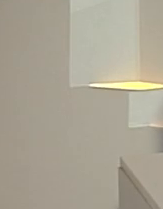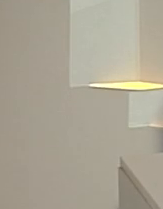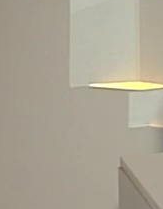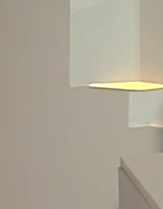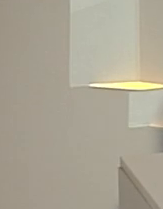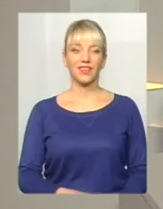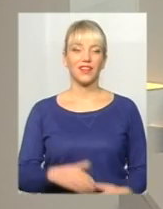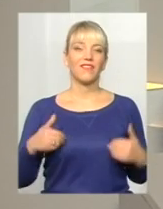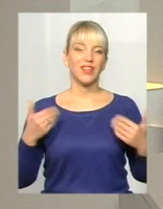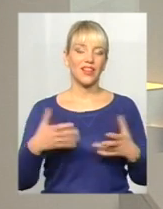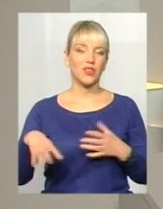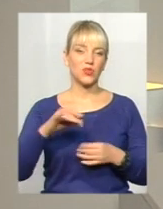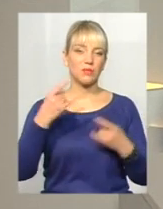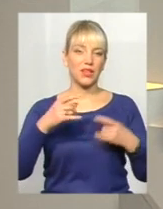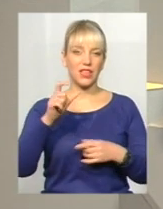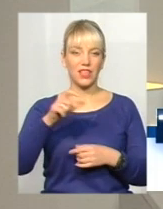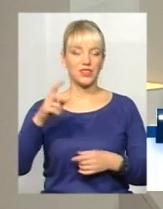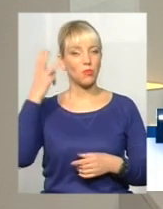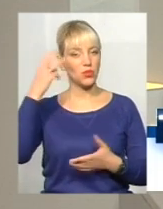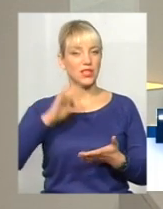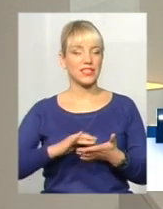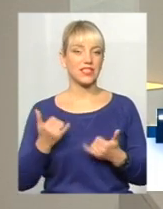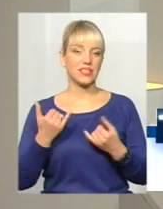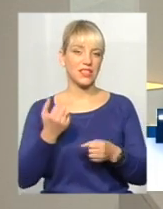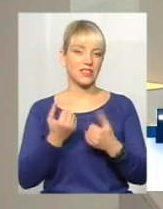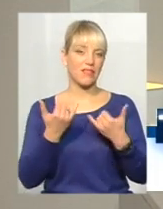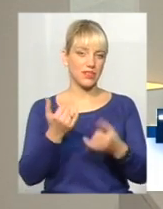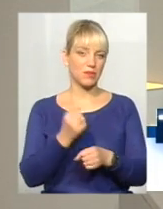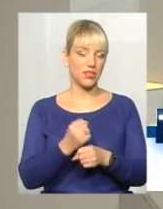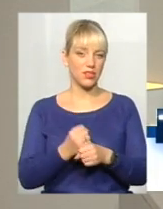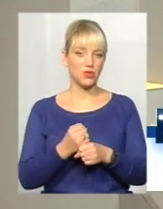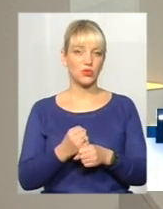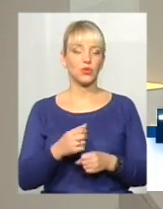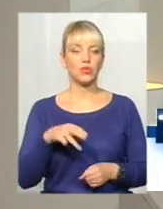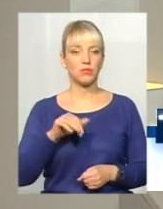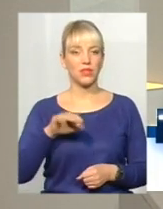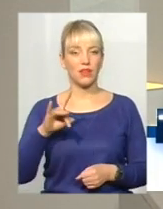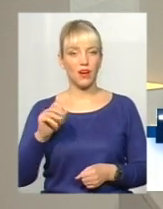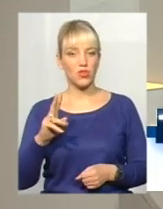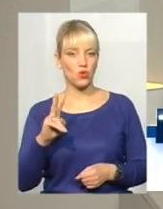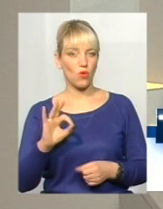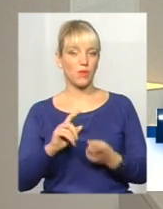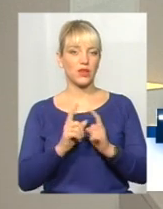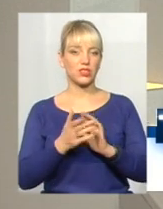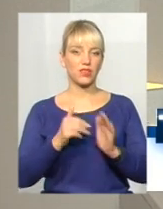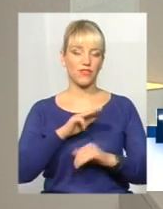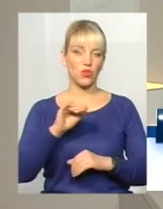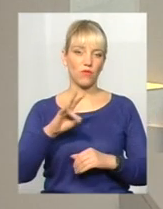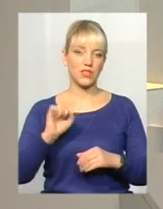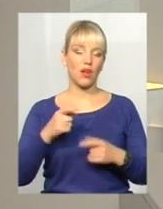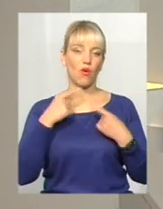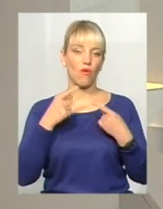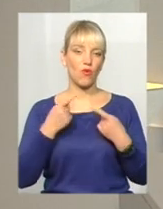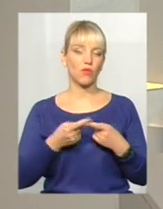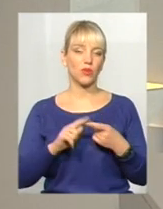Мої вітання усім телеглядачам Поділляцентр. В ефірі тема. Сьогодні для вас у студії працює юна Мітрашко і сортопереклад Оксана Фіновська. А говоримо